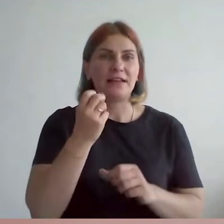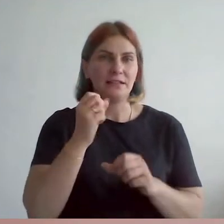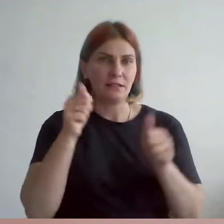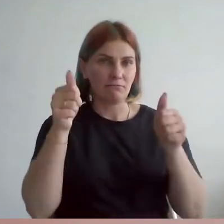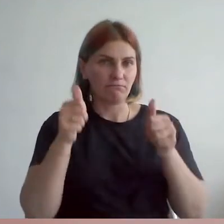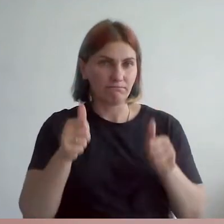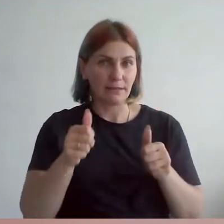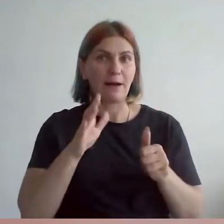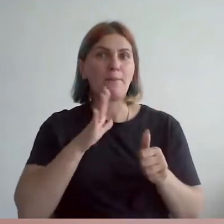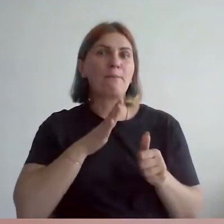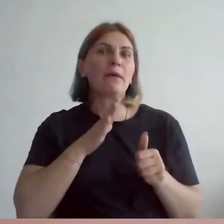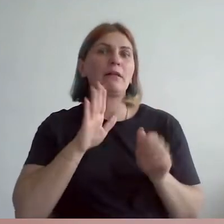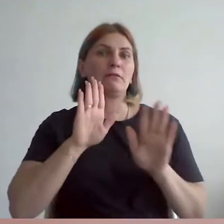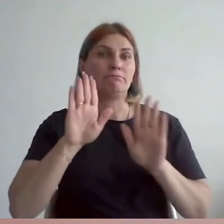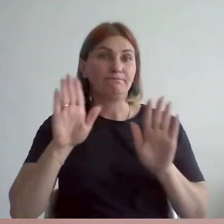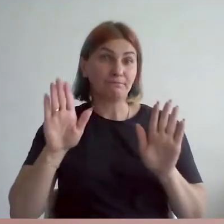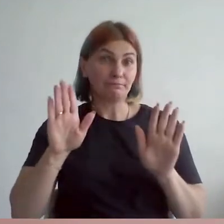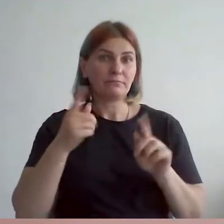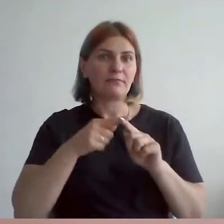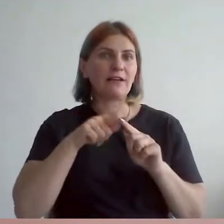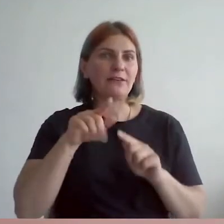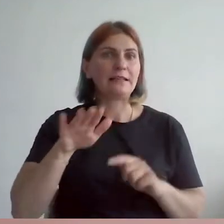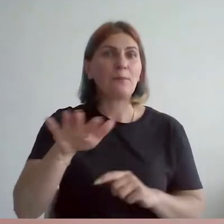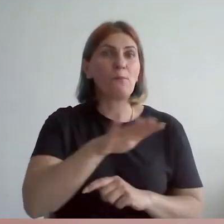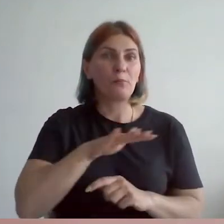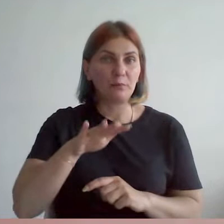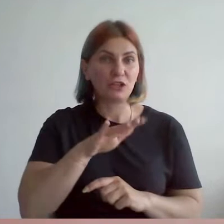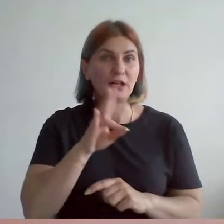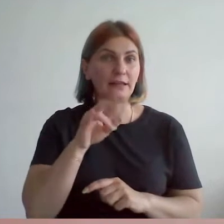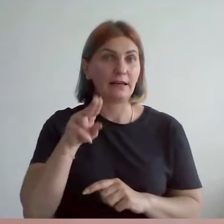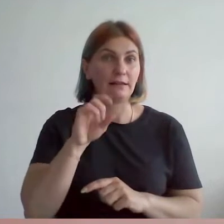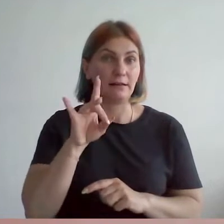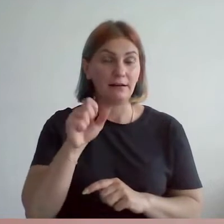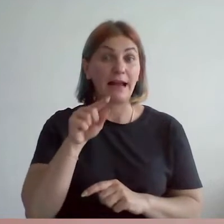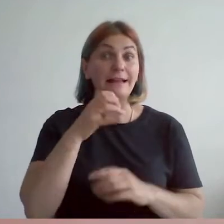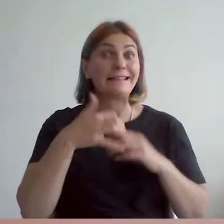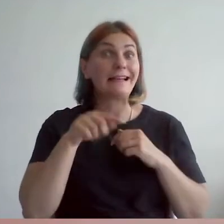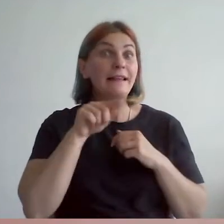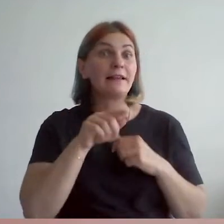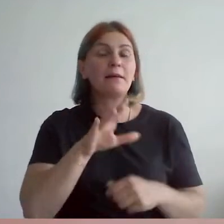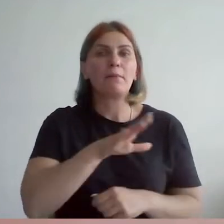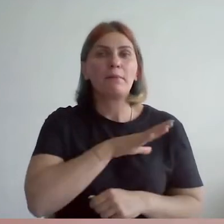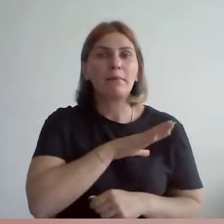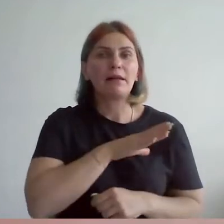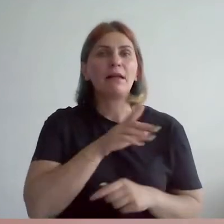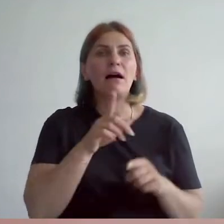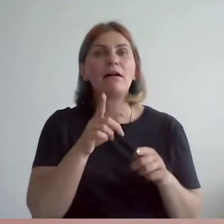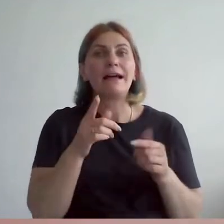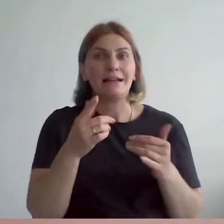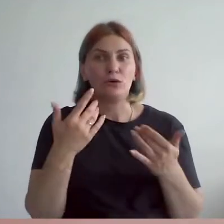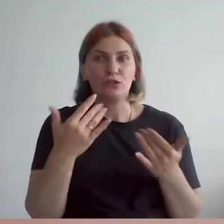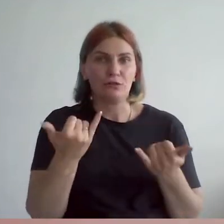в пространстве галереи Нодара. Среди них была и теперь уже